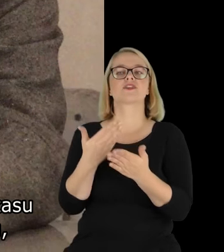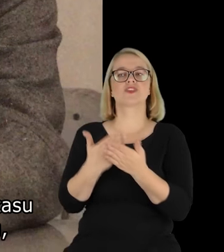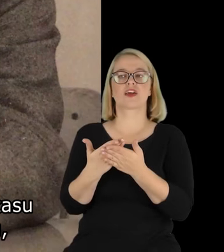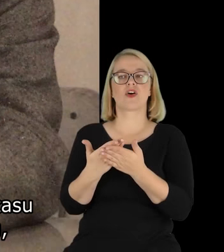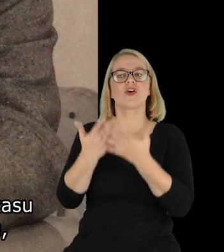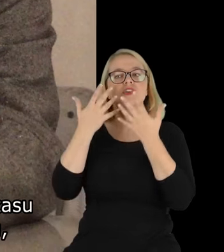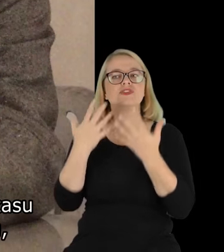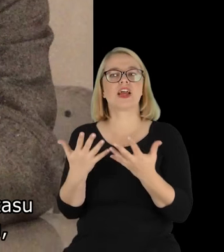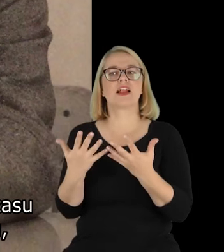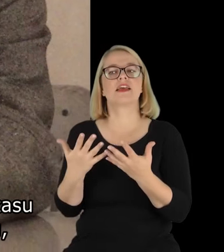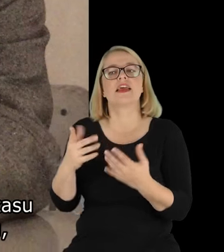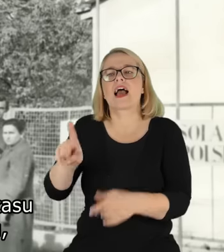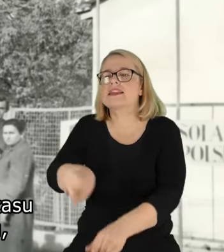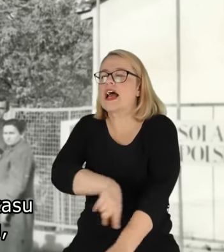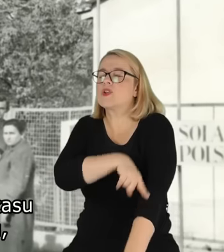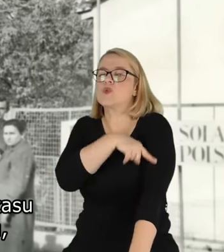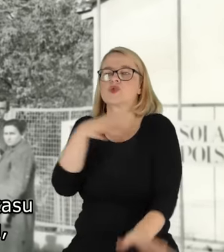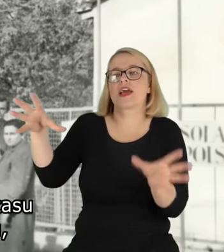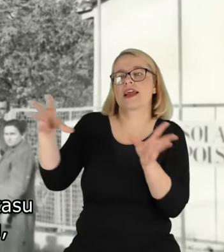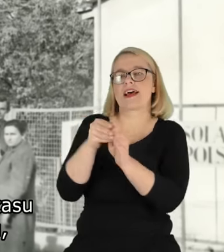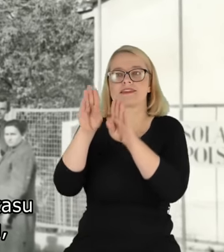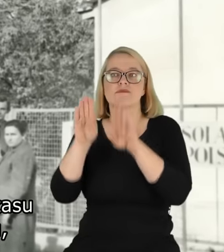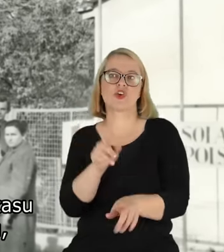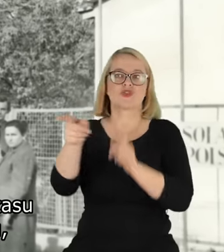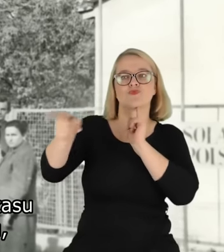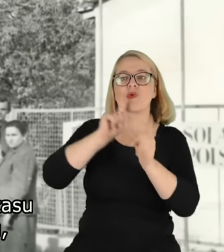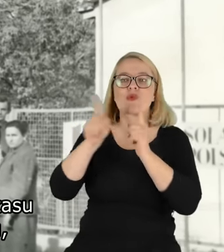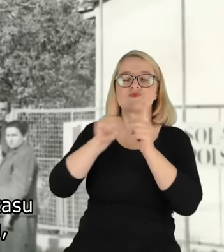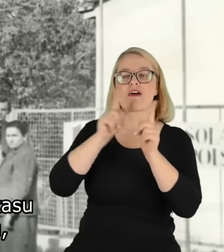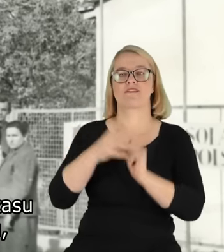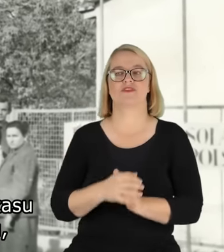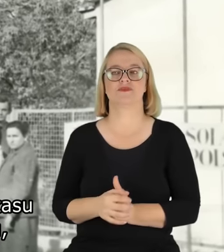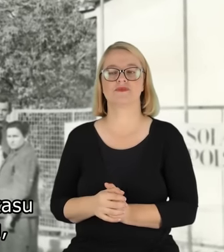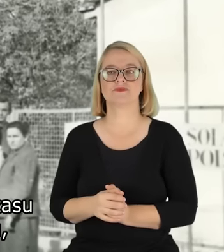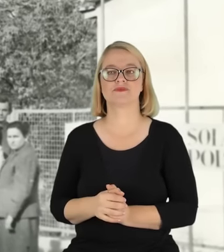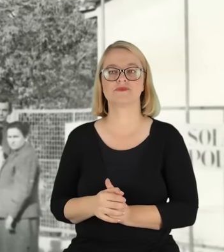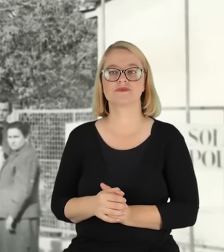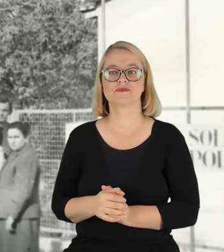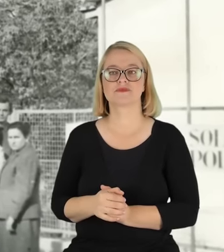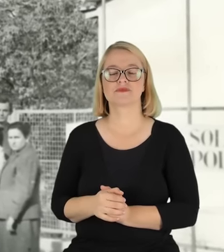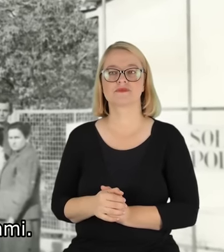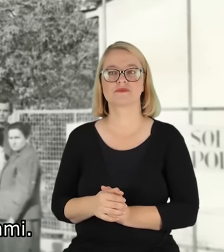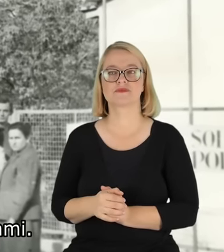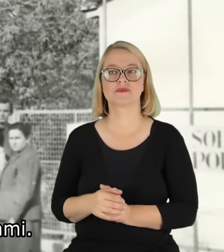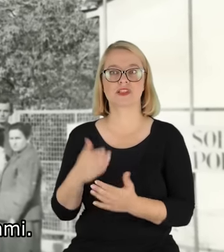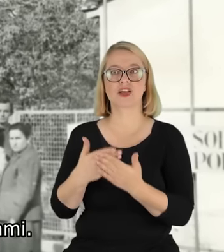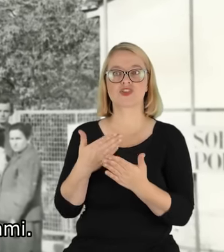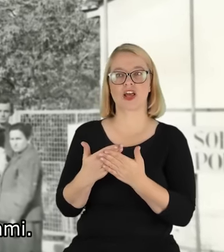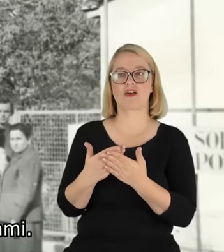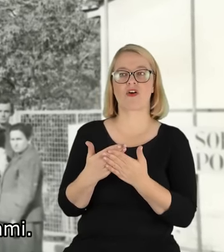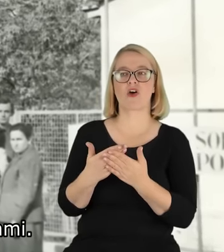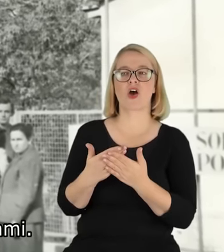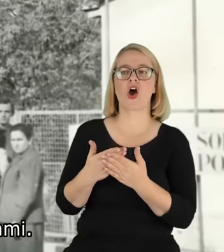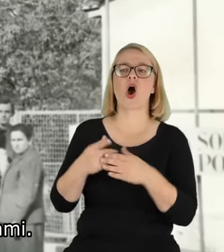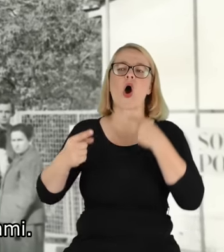jak najwięcej czasu mógł spędzić w danym otoczeniu. Bo po prostu